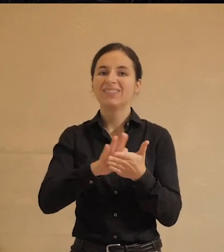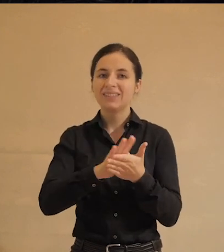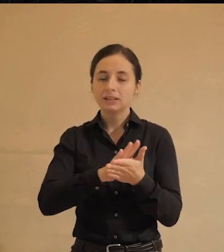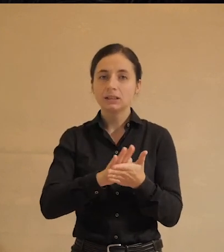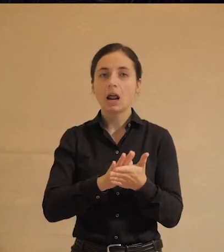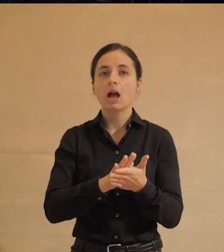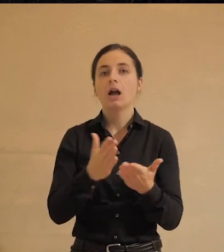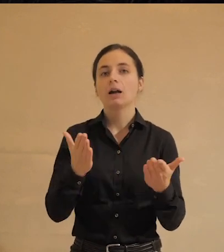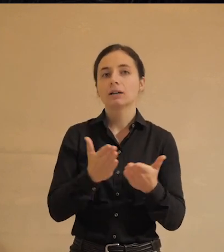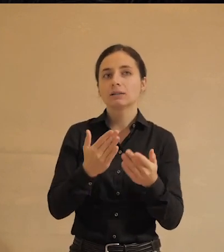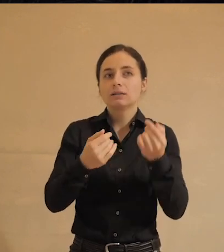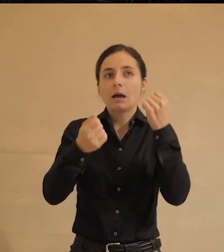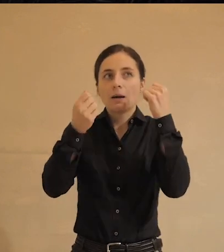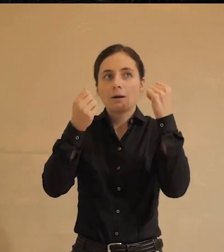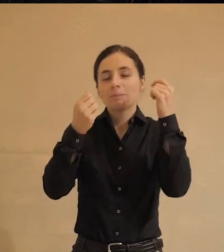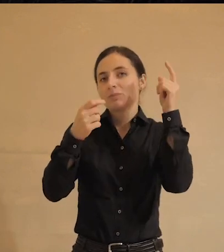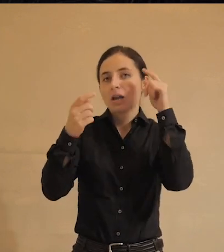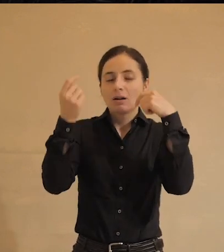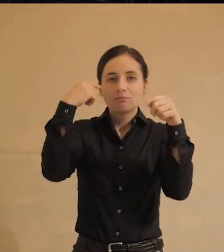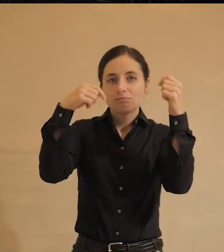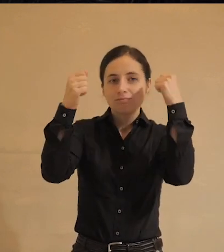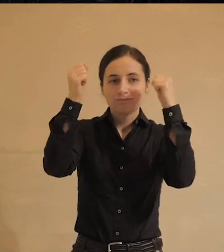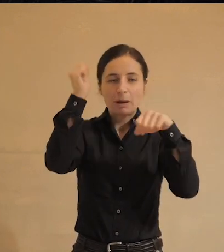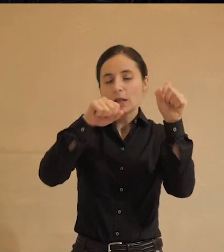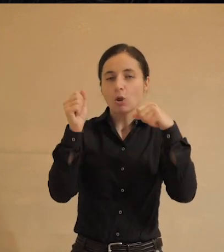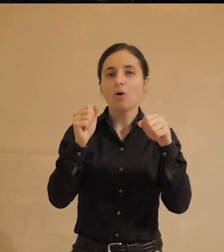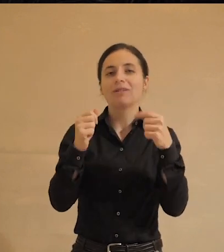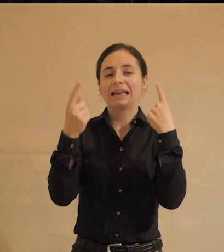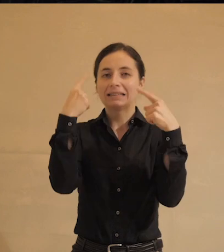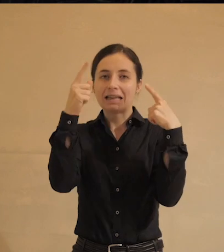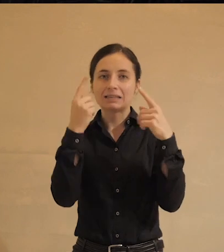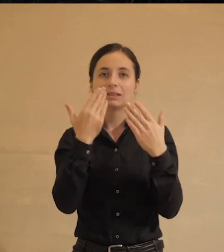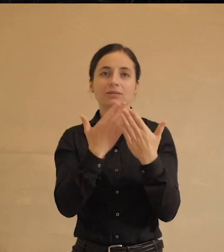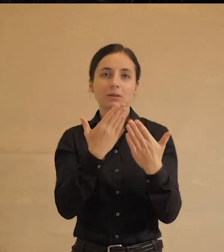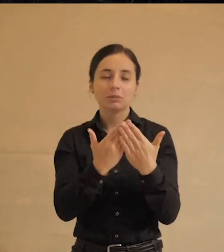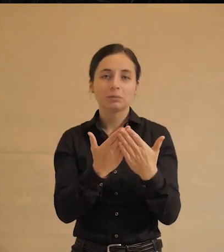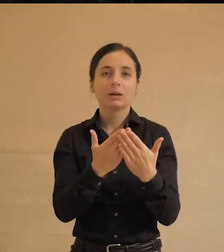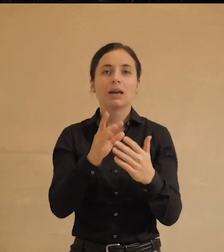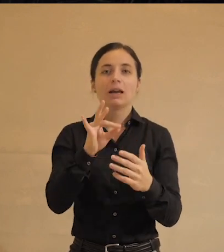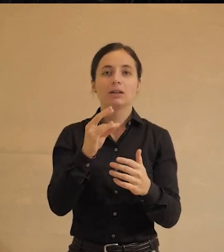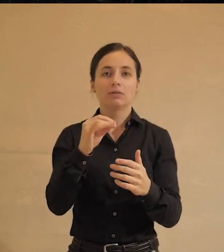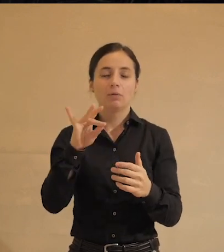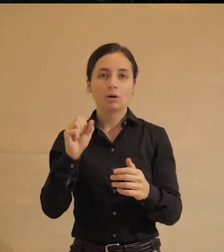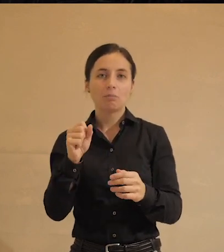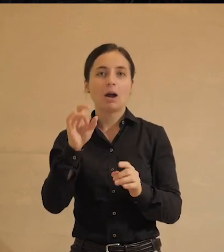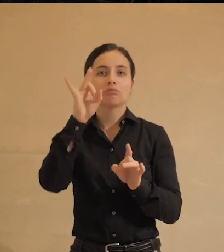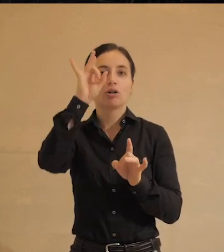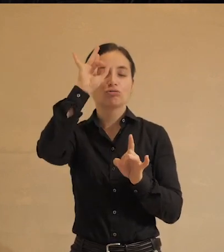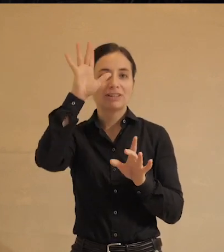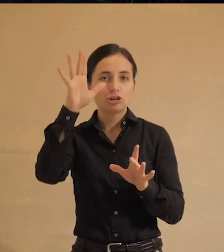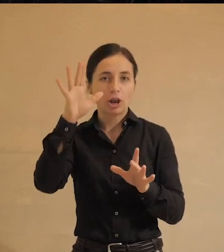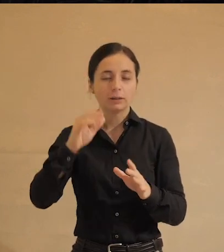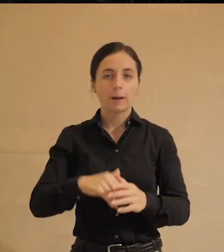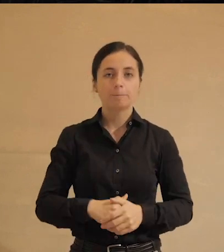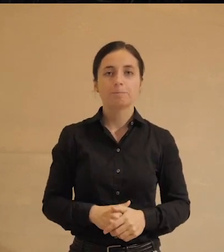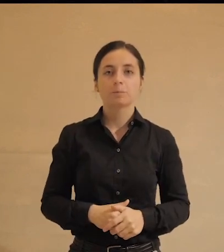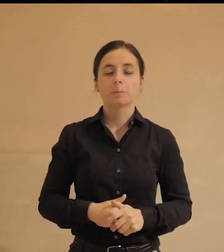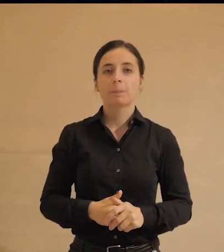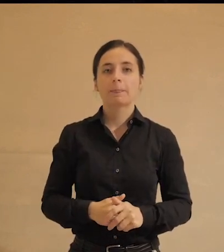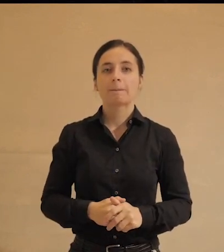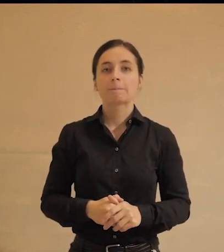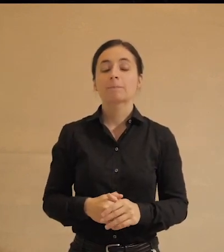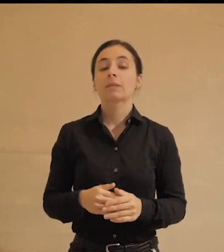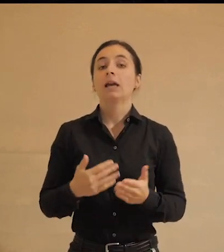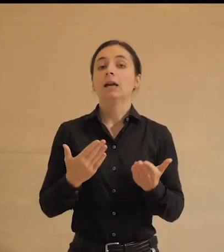уж каких-то бредовых и опасных инициатив типа реформы просвещения. Спасибо. Ну,